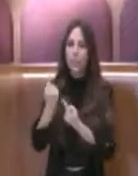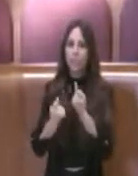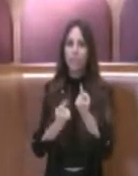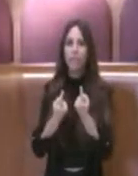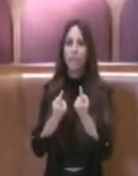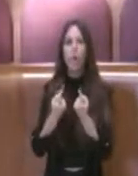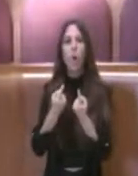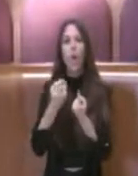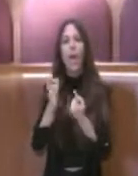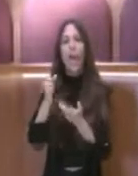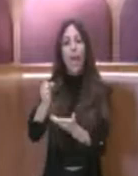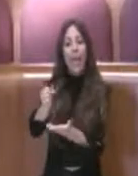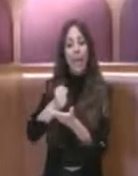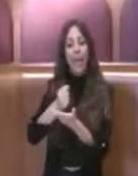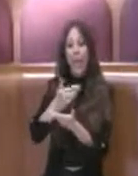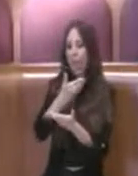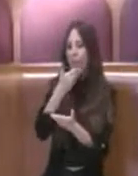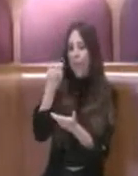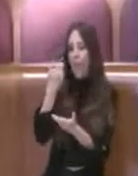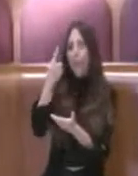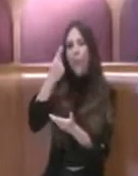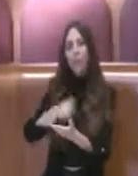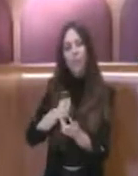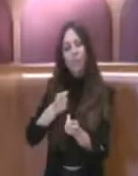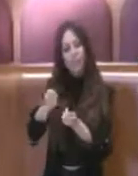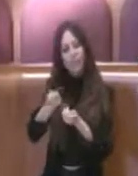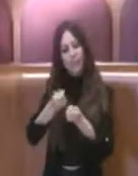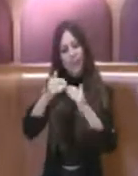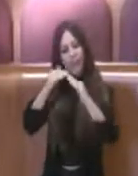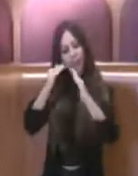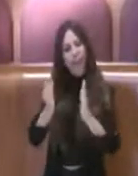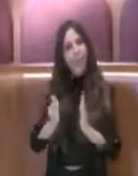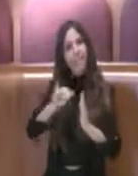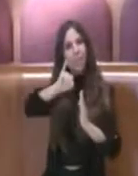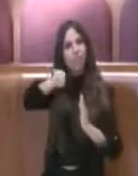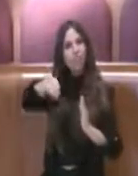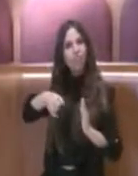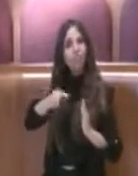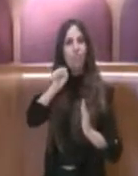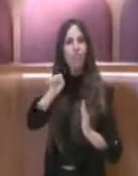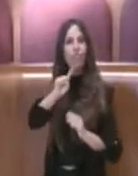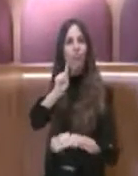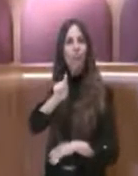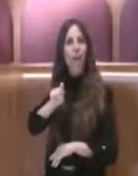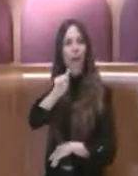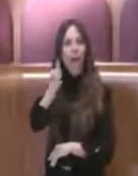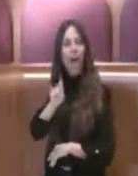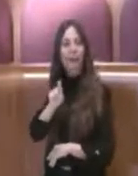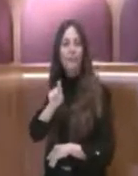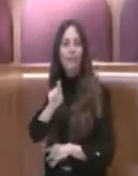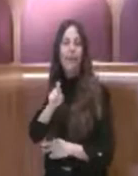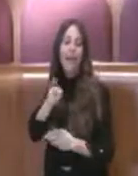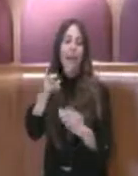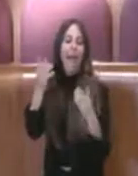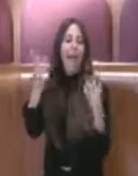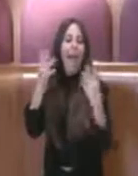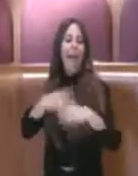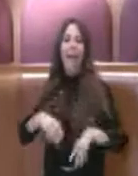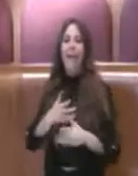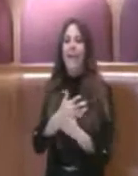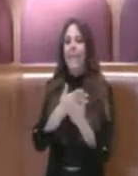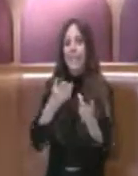entrate della gestione della casa del GES che hanno incrementato il debito a